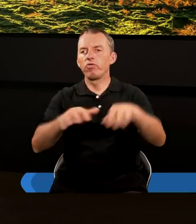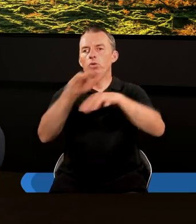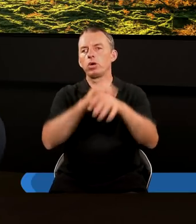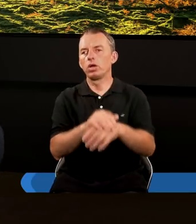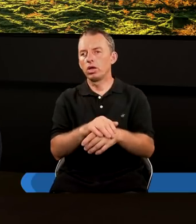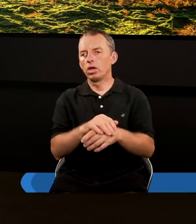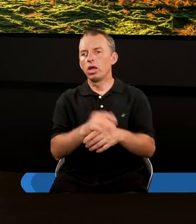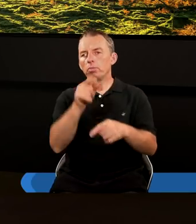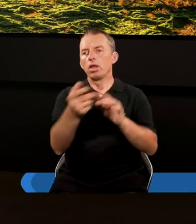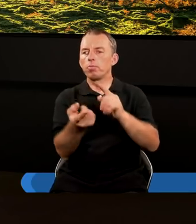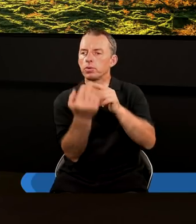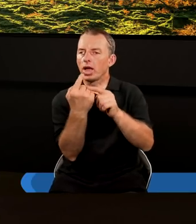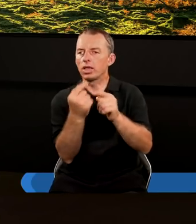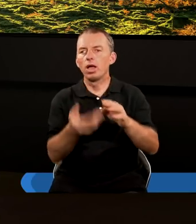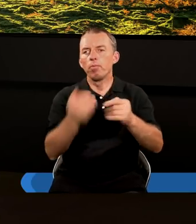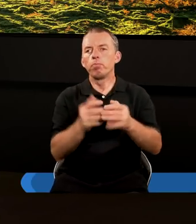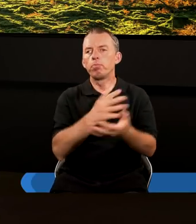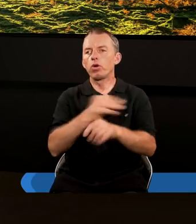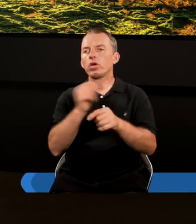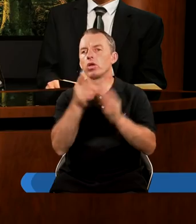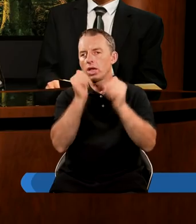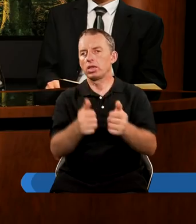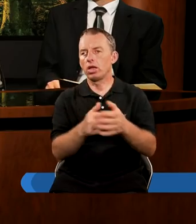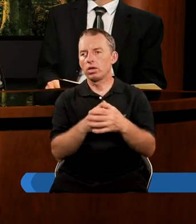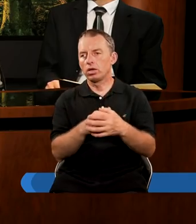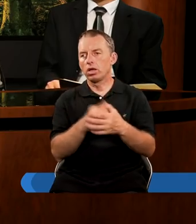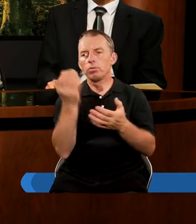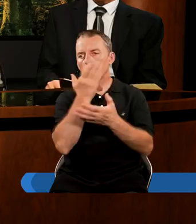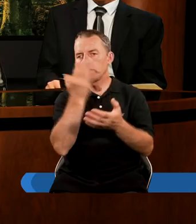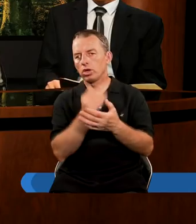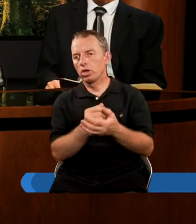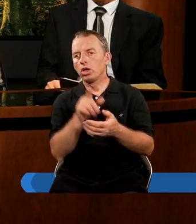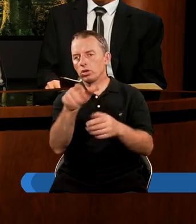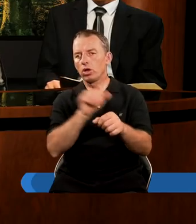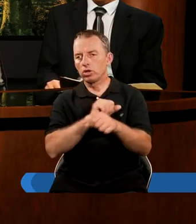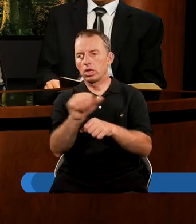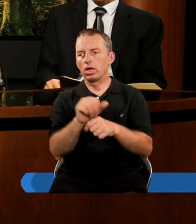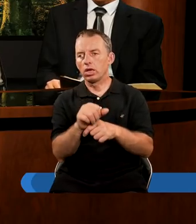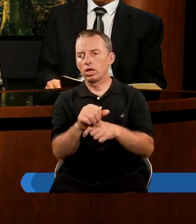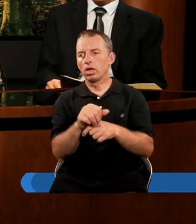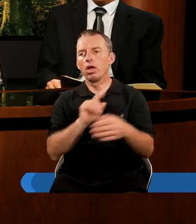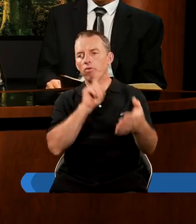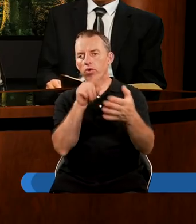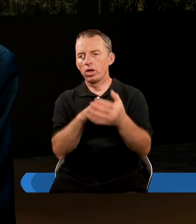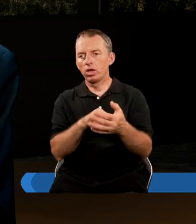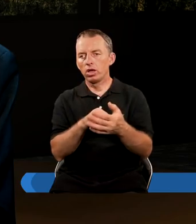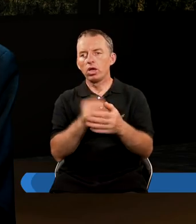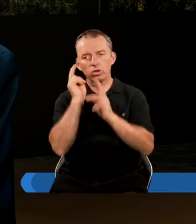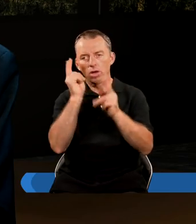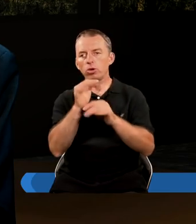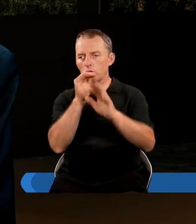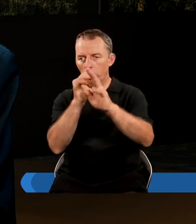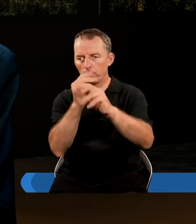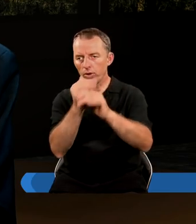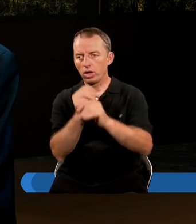w obłokach. Ale przed tym porwaniem, co nastąpi? Przeczytaj. tutaj jest zaznaczone, że gdy zabrzmi